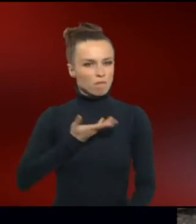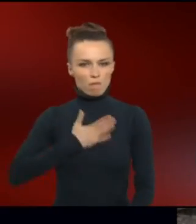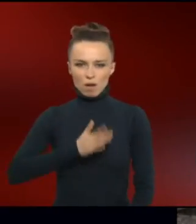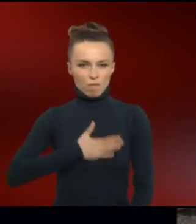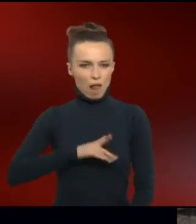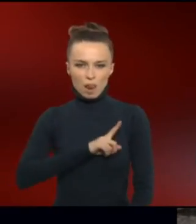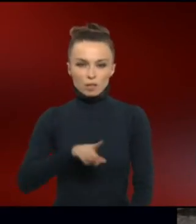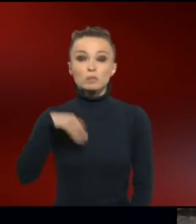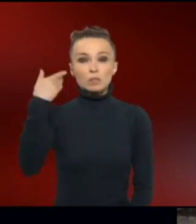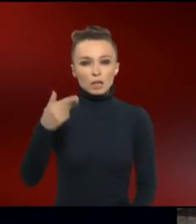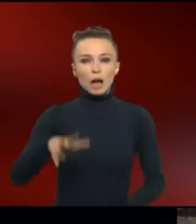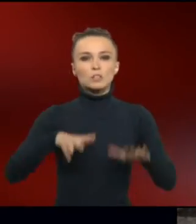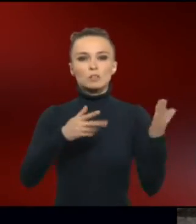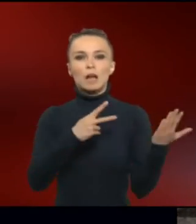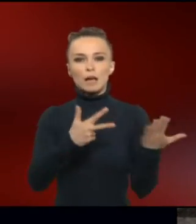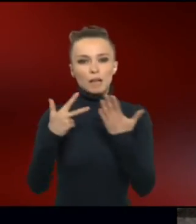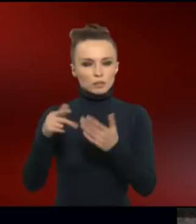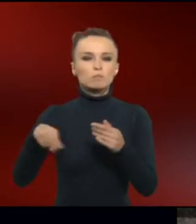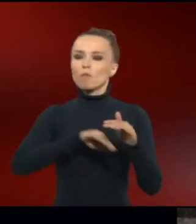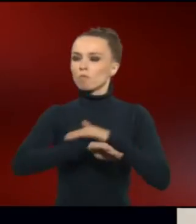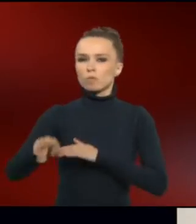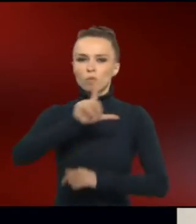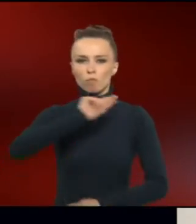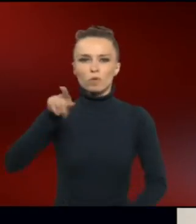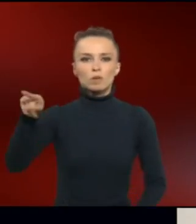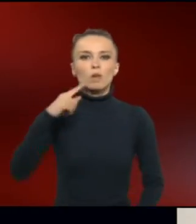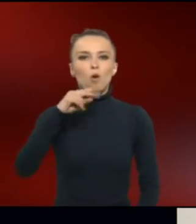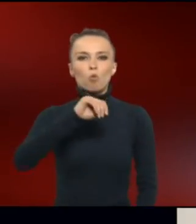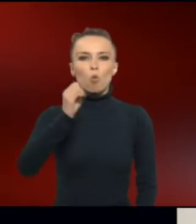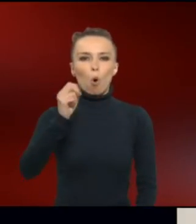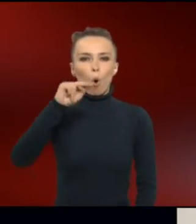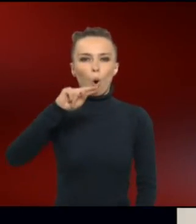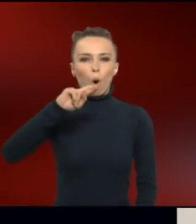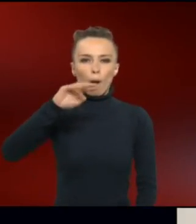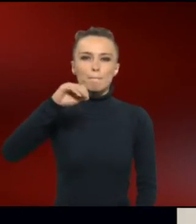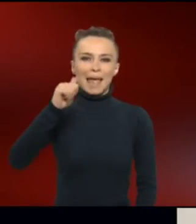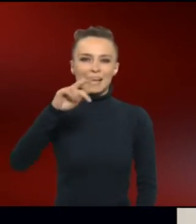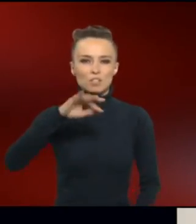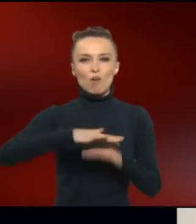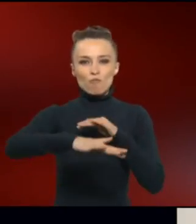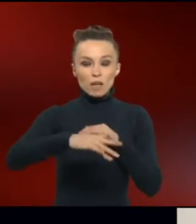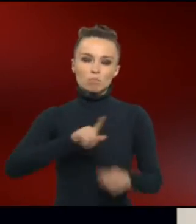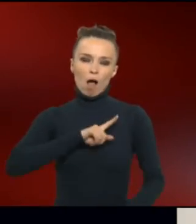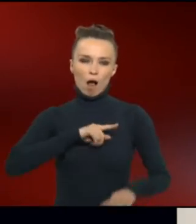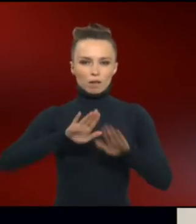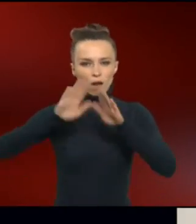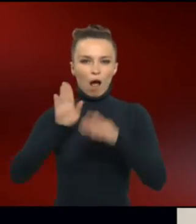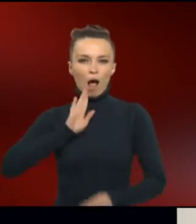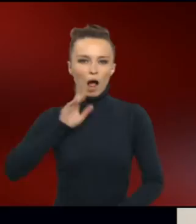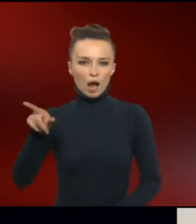geht John Langton Down fort. Er gründet Normansfield, sein eigenes Heim für geistig Behinderte.